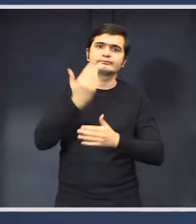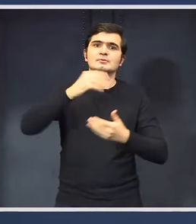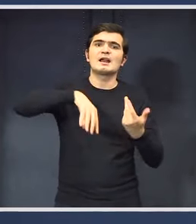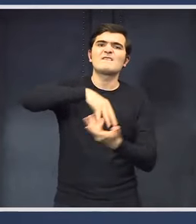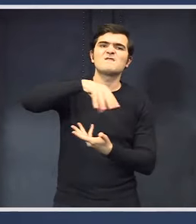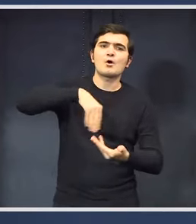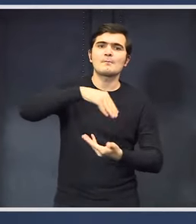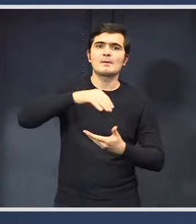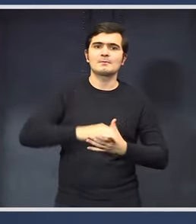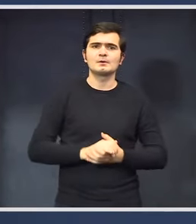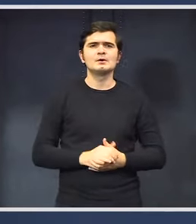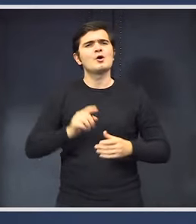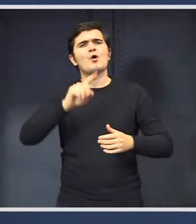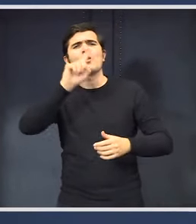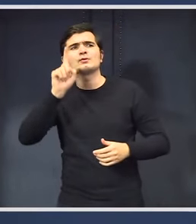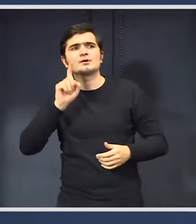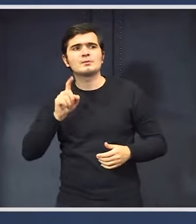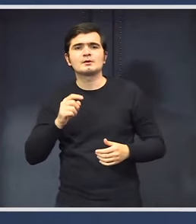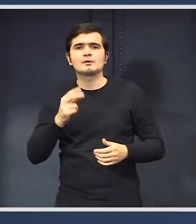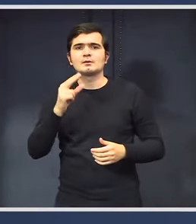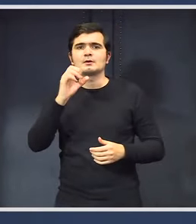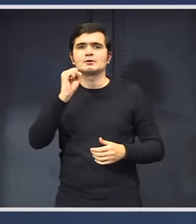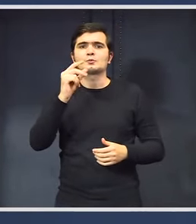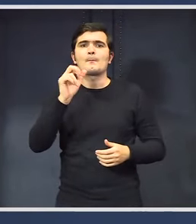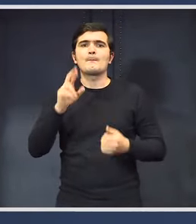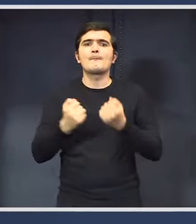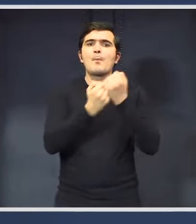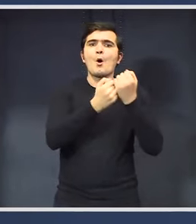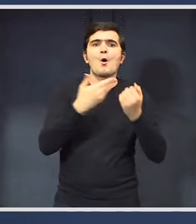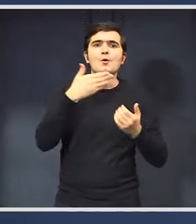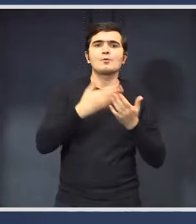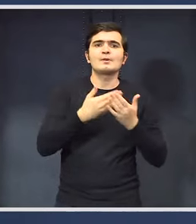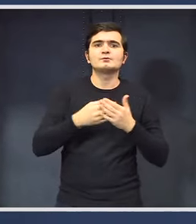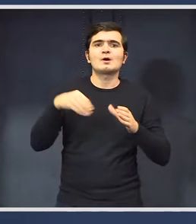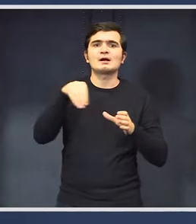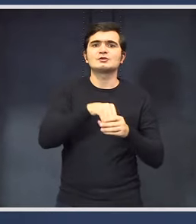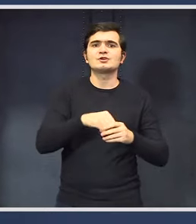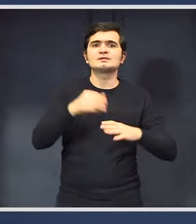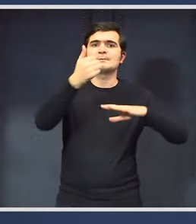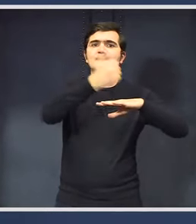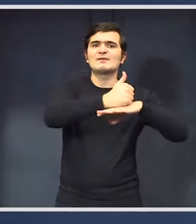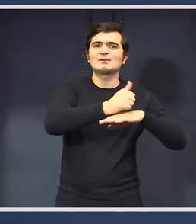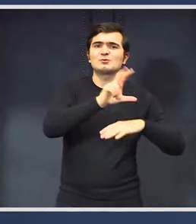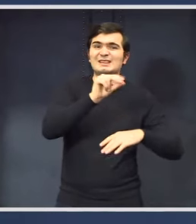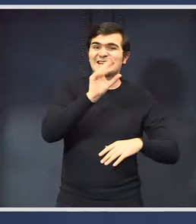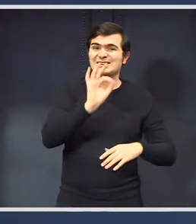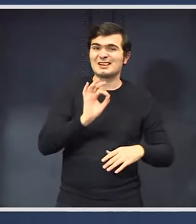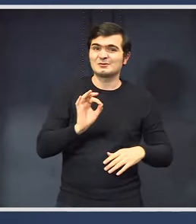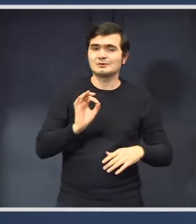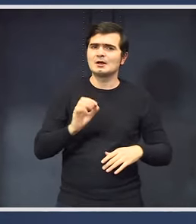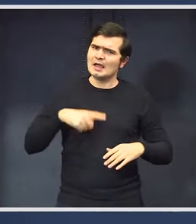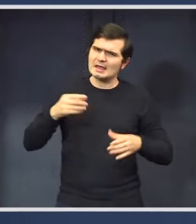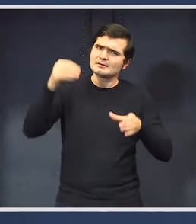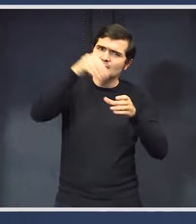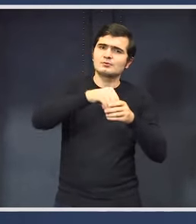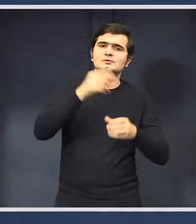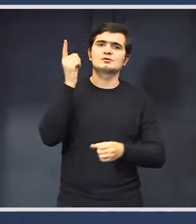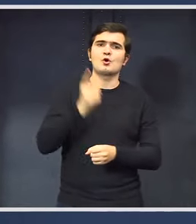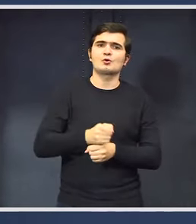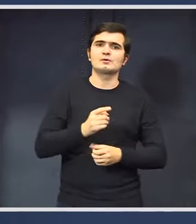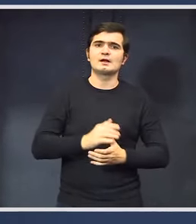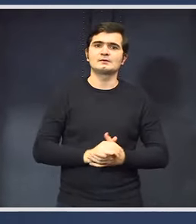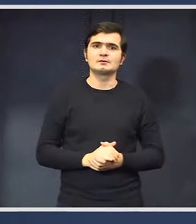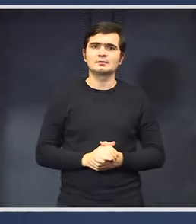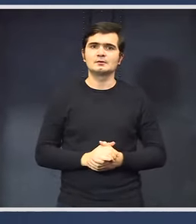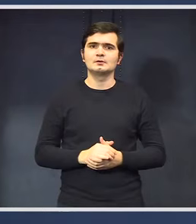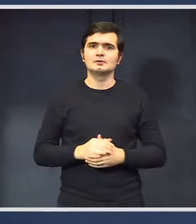Și sporurile, o singură întrebare vă rog, sporurile pentru angajații din prefecturi de 30%? Sunt și acestea în ordonanță, mă scuz, sunt și sporurile